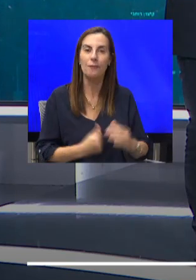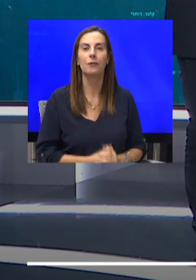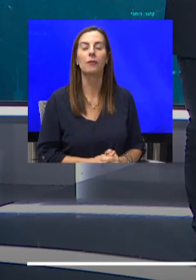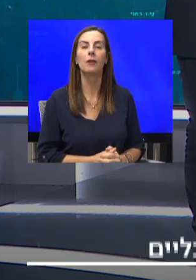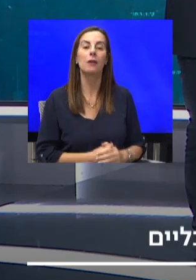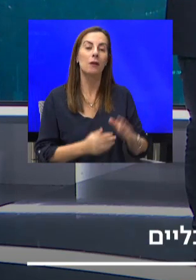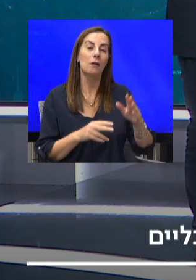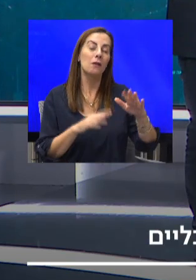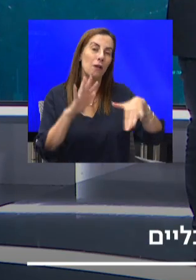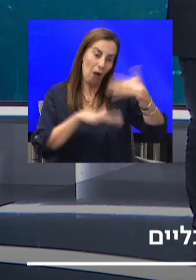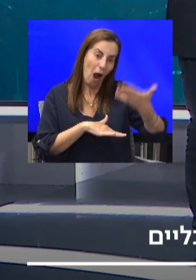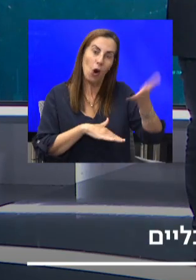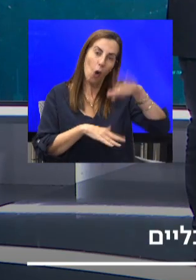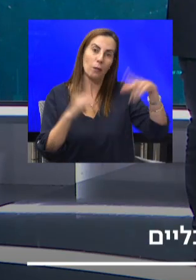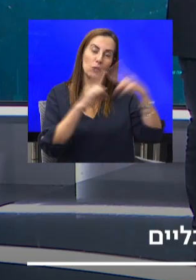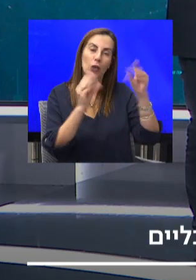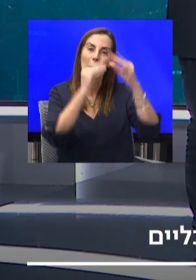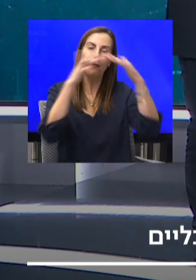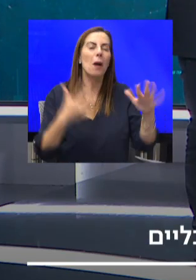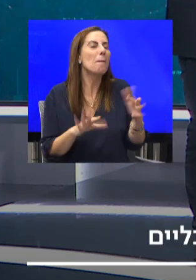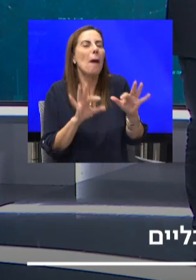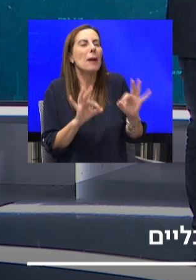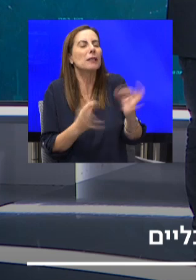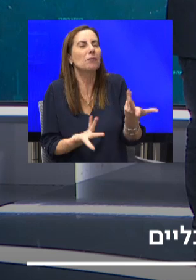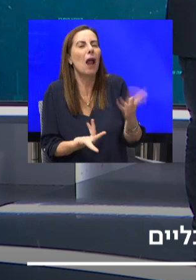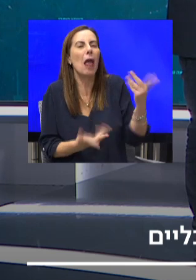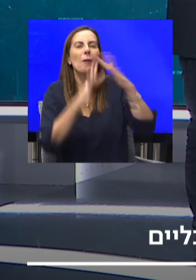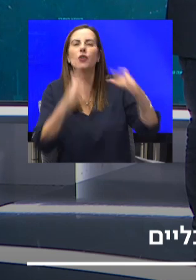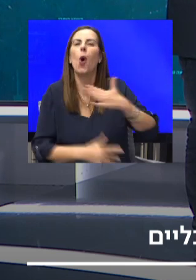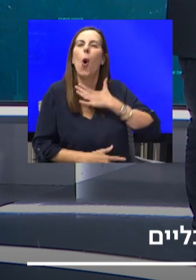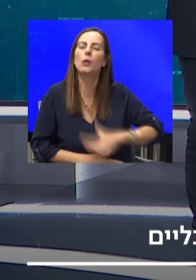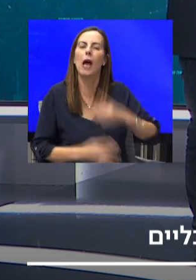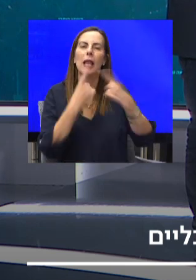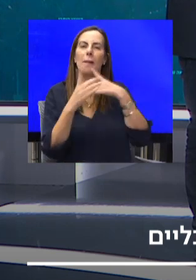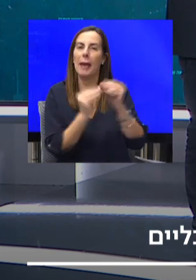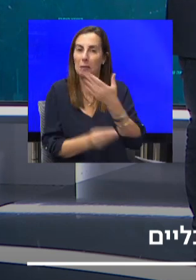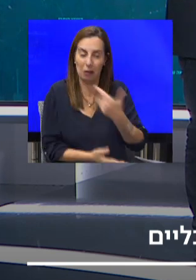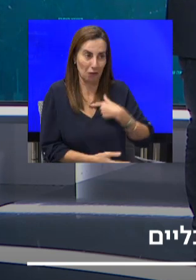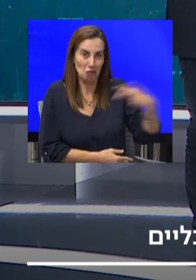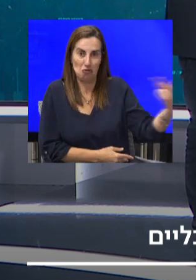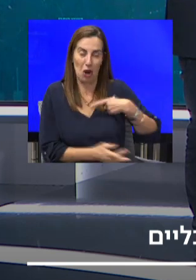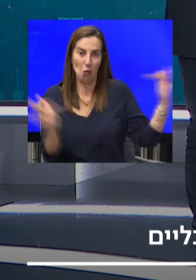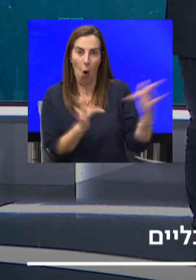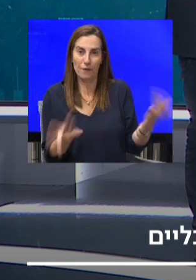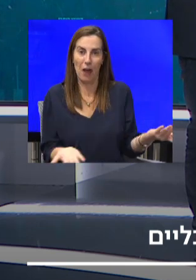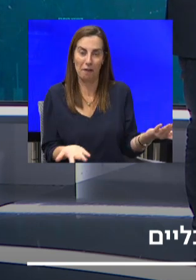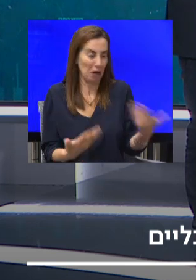פגישות נוספות. מה בעצם המוטיבציה של לבנון להיכנס לשיחות האלה? בסוף אנחנו שתי מדינות אויב. אין יחסים בין המדינות.